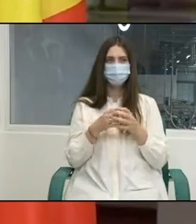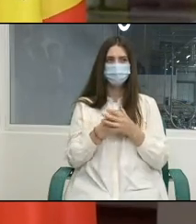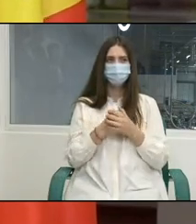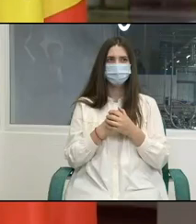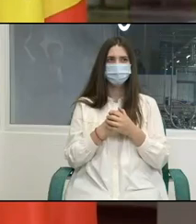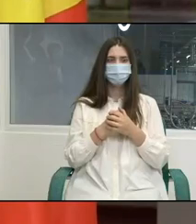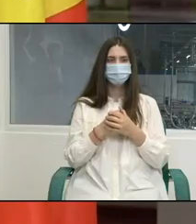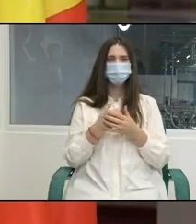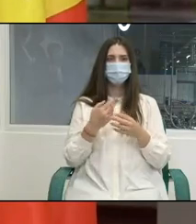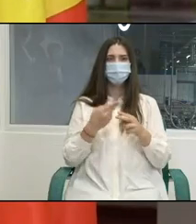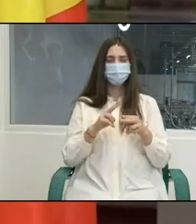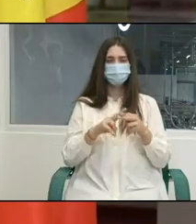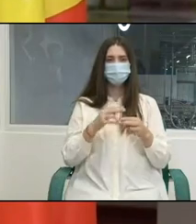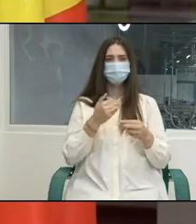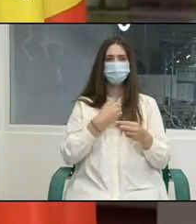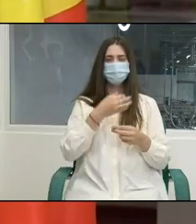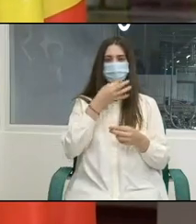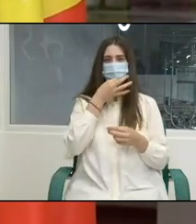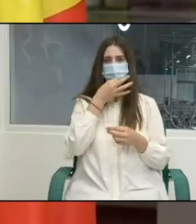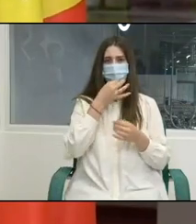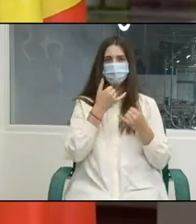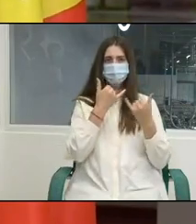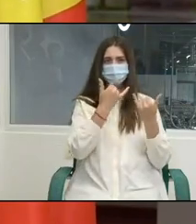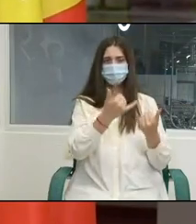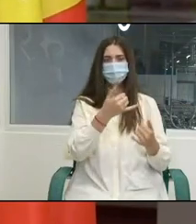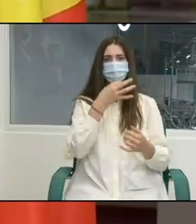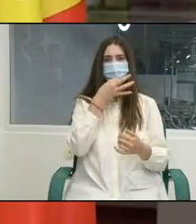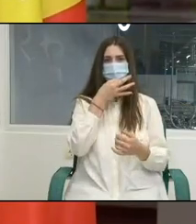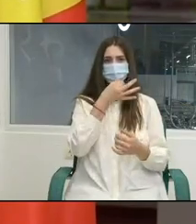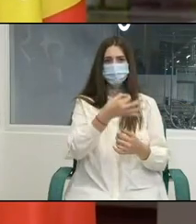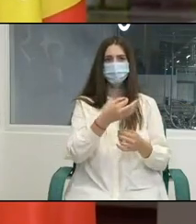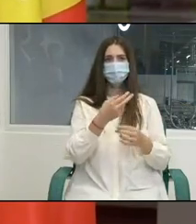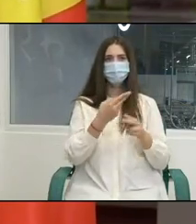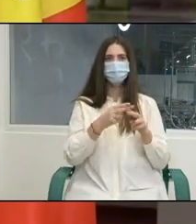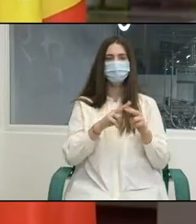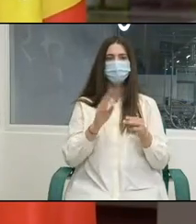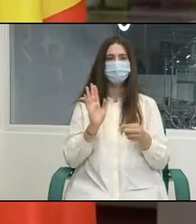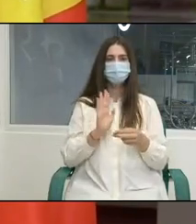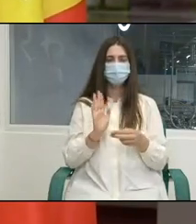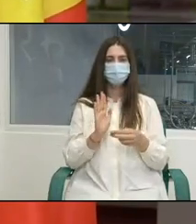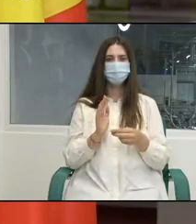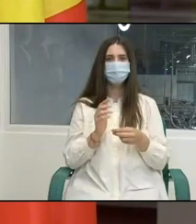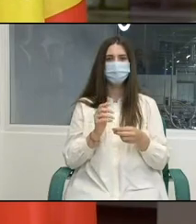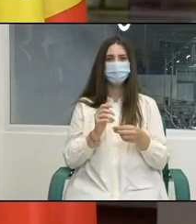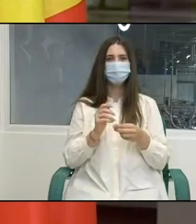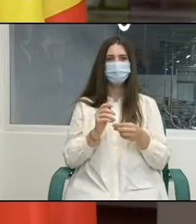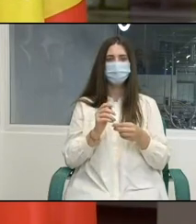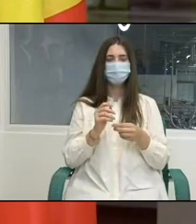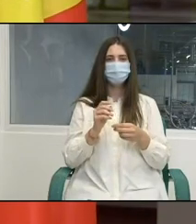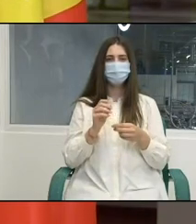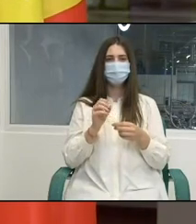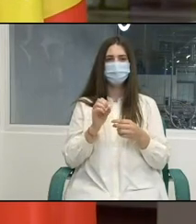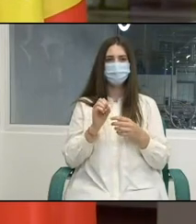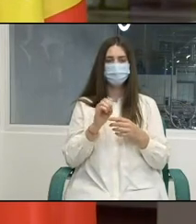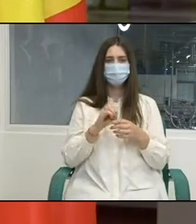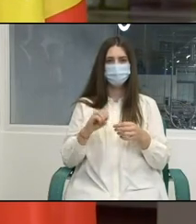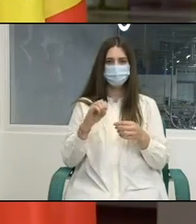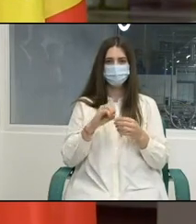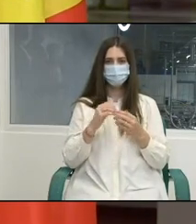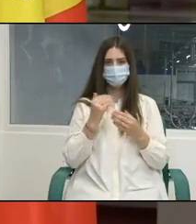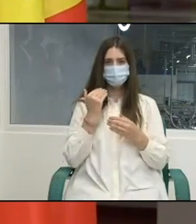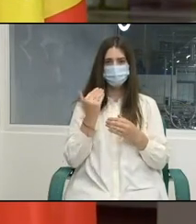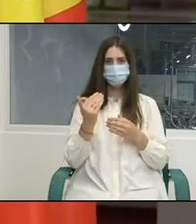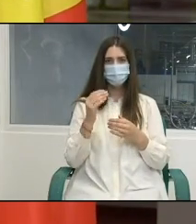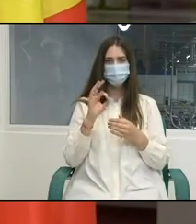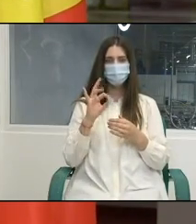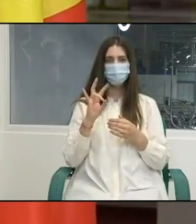onorată să ofer cuvântul pentru un mesaj de salut domnului coordonator național al ONU